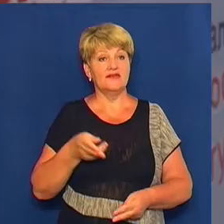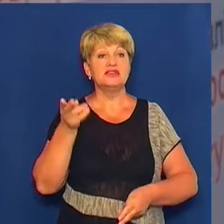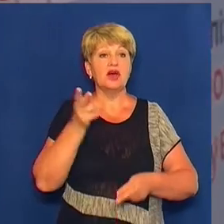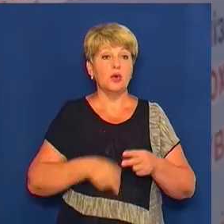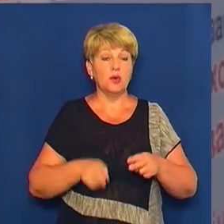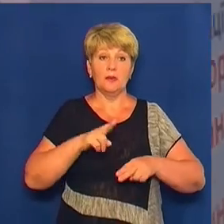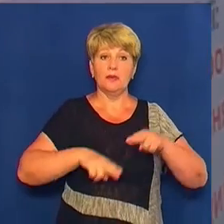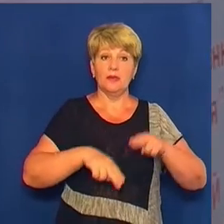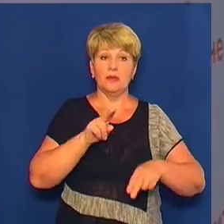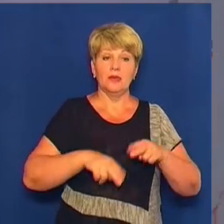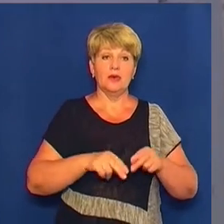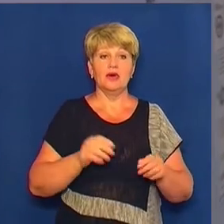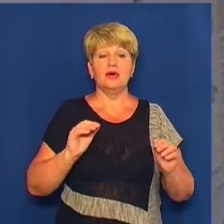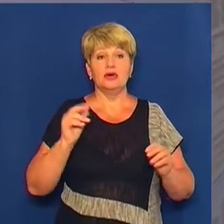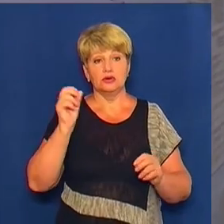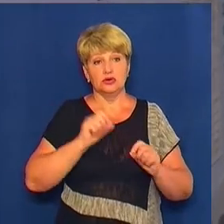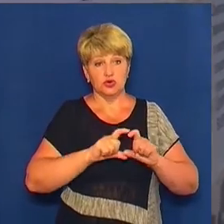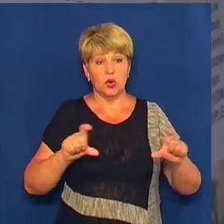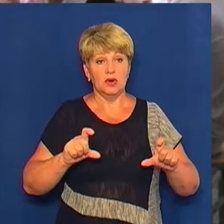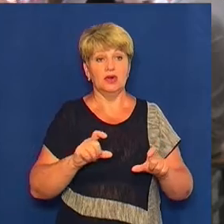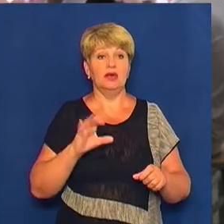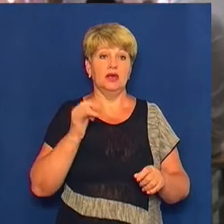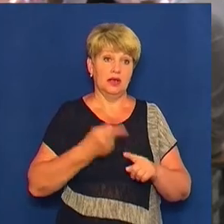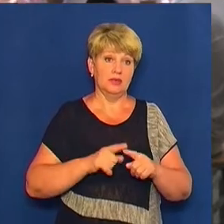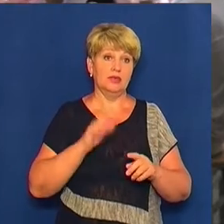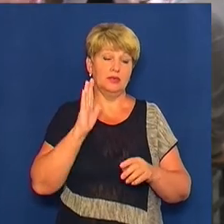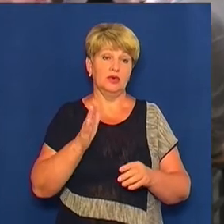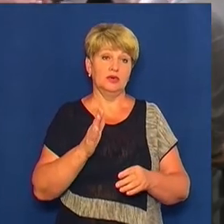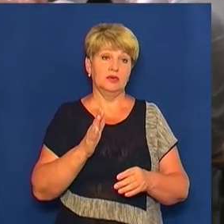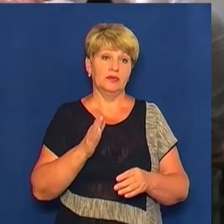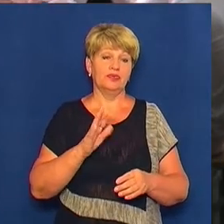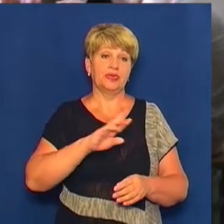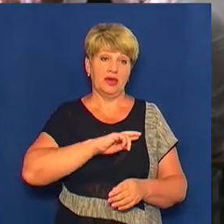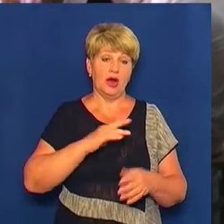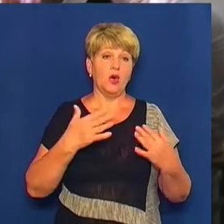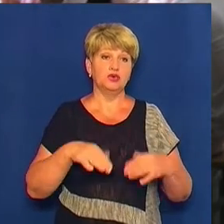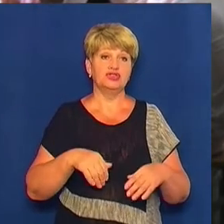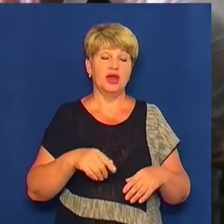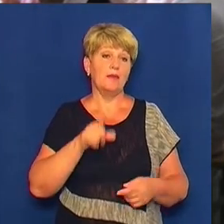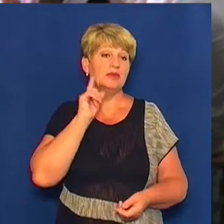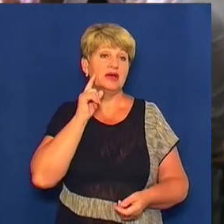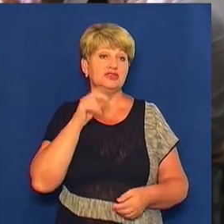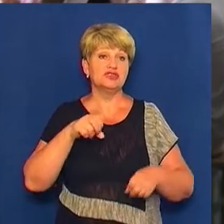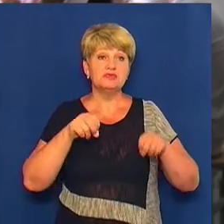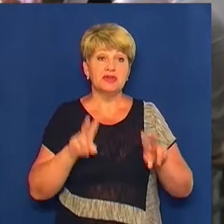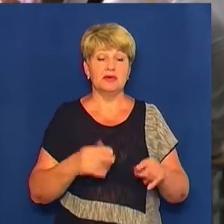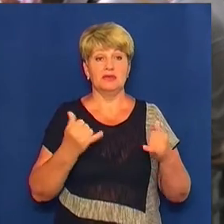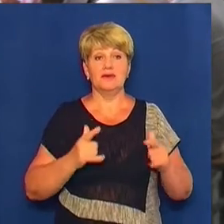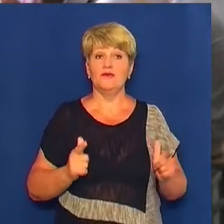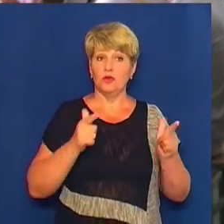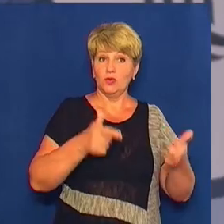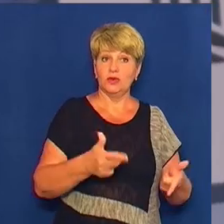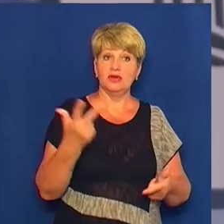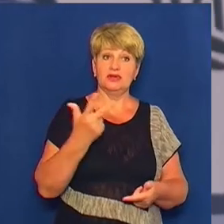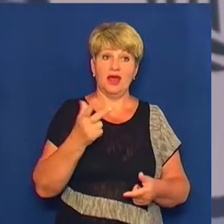коледж, тому вступатиме за скороченою програмою. Я вже младший спеціаліст, вже на третій курс. Тобто